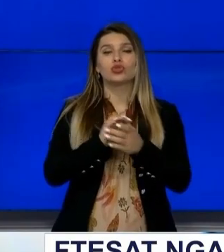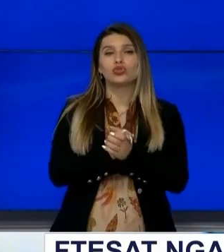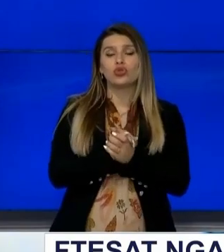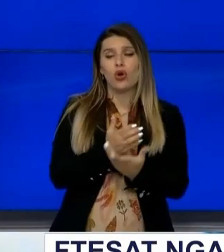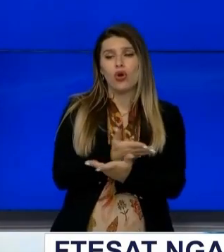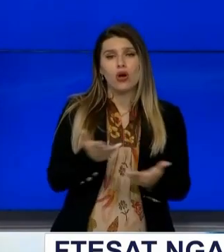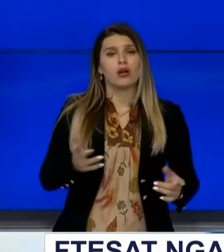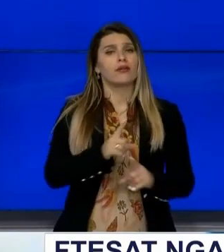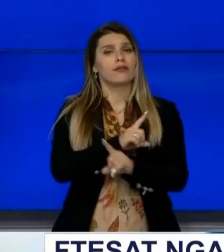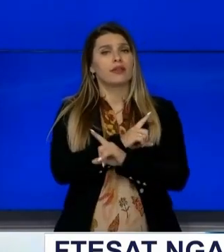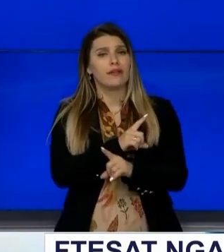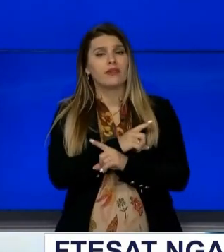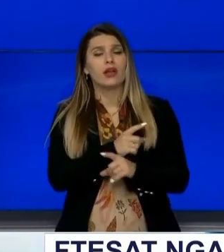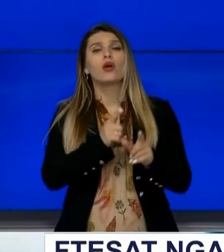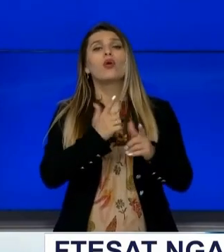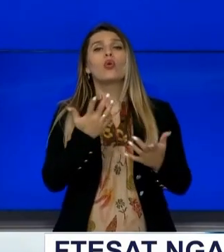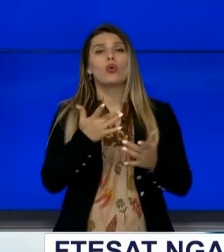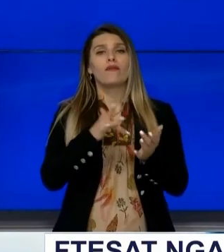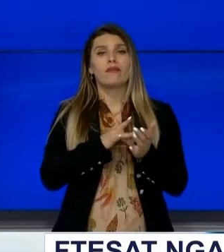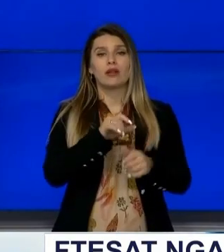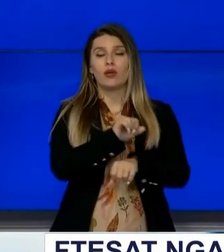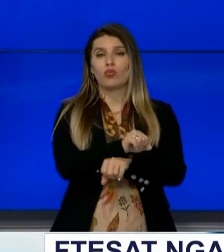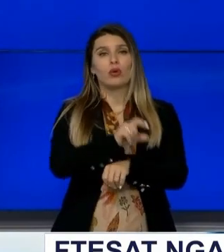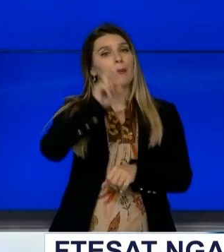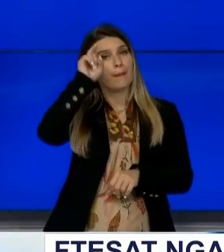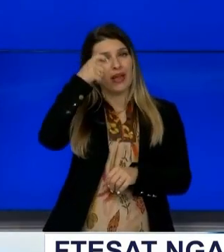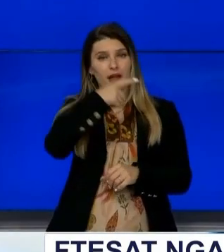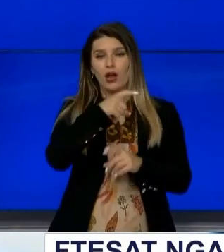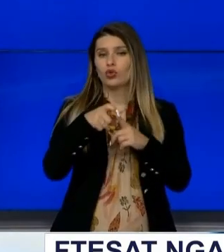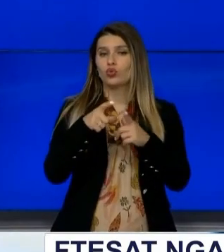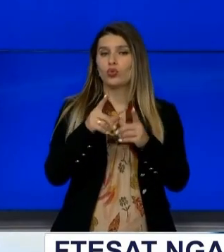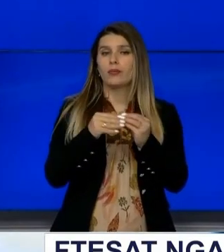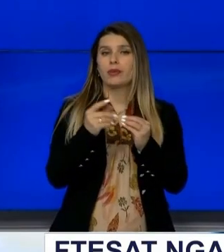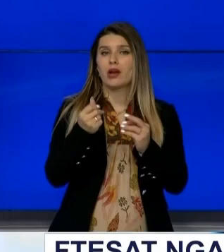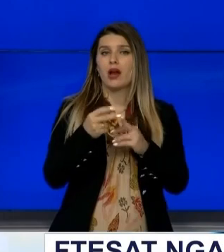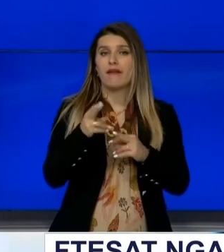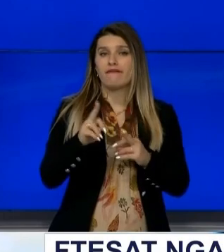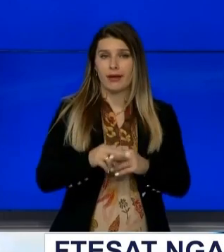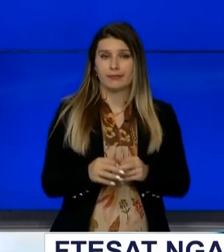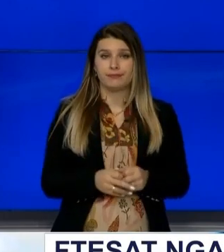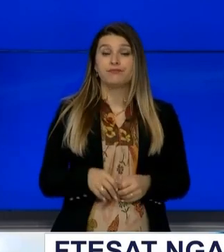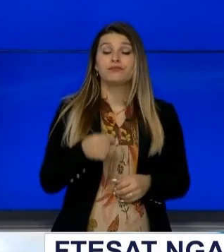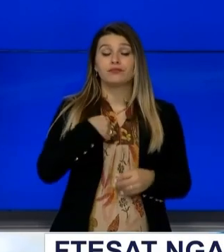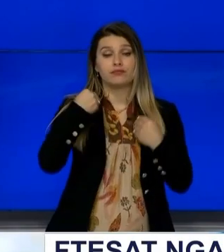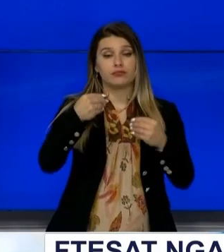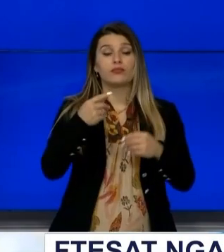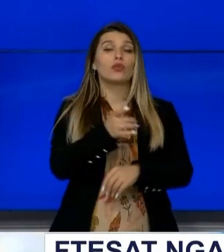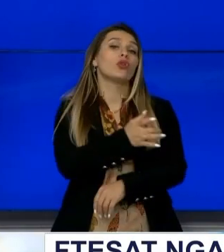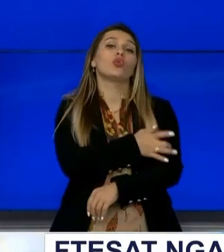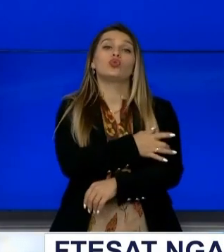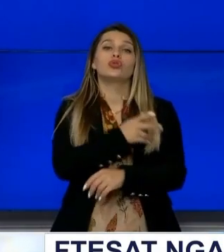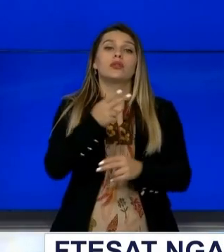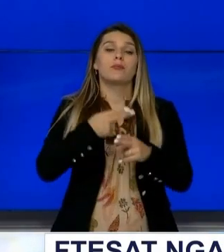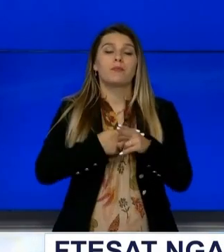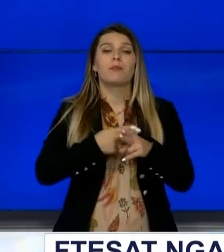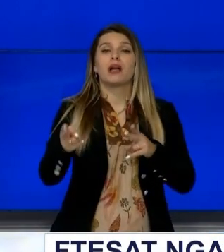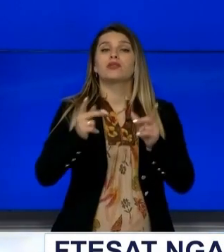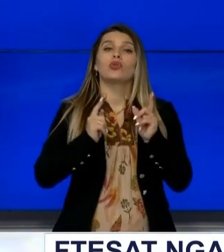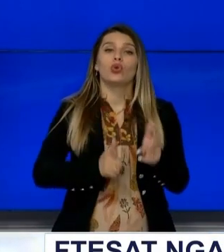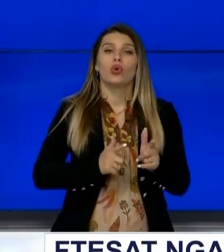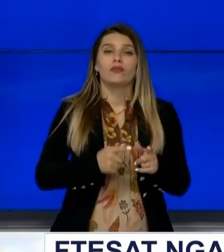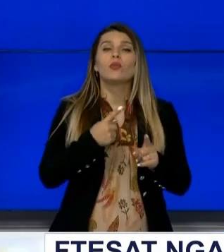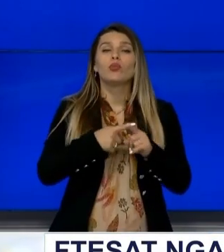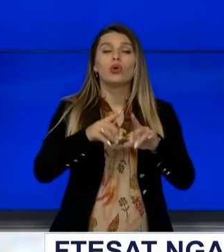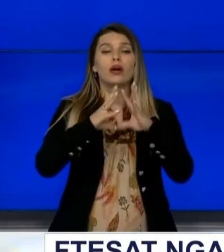e masakruar në burgun e Dubravës Do të dëshmojnë se luftat që lirim të are ishte moj pasër se loti dhe që krimet i shkaktoj